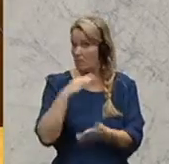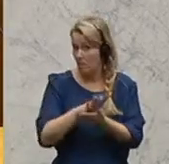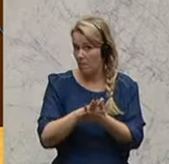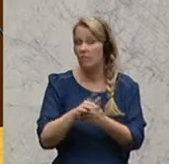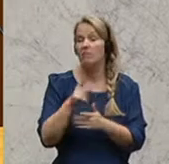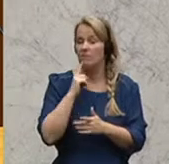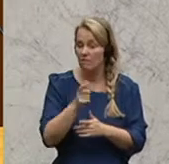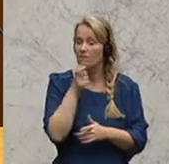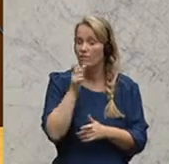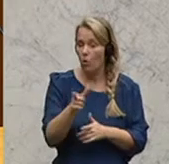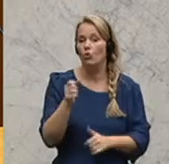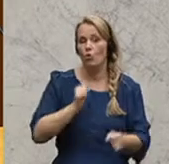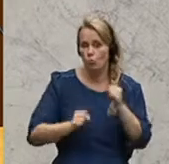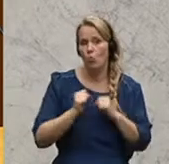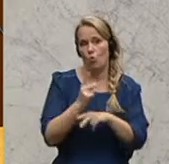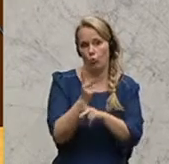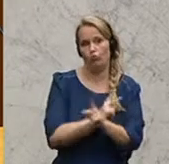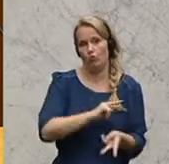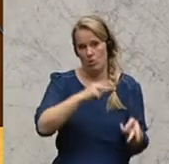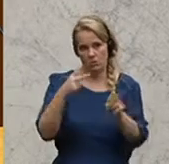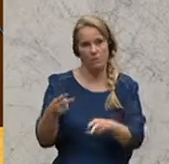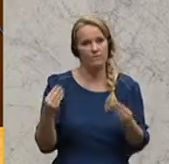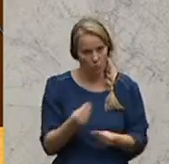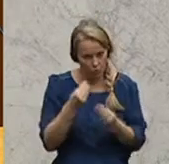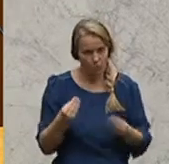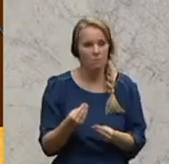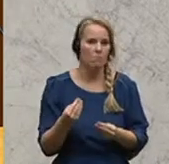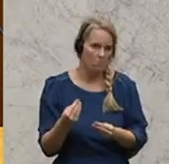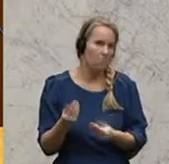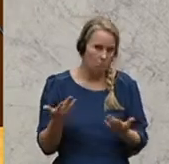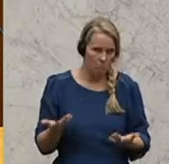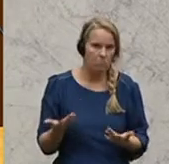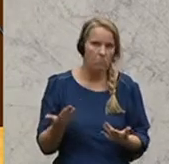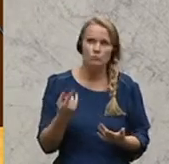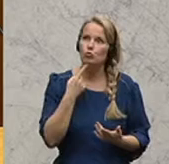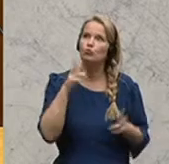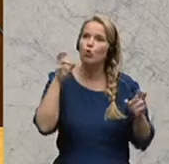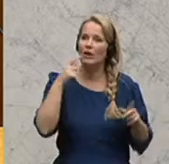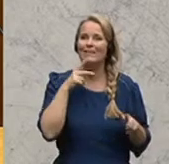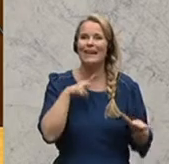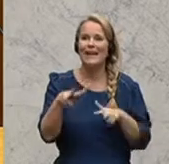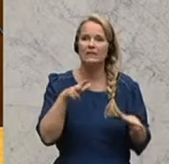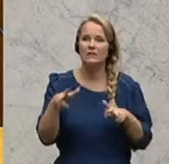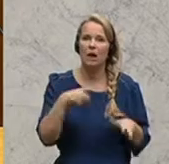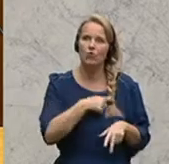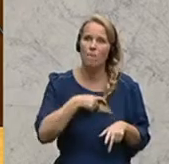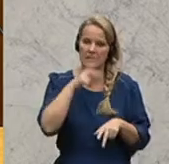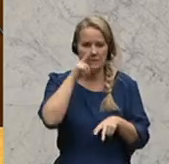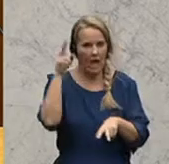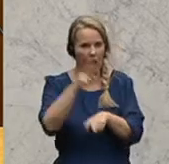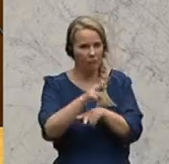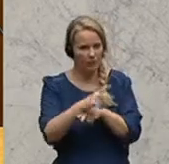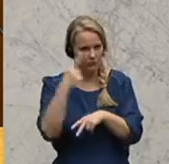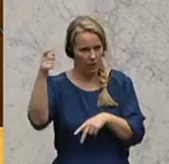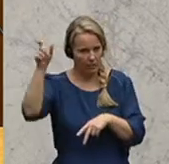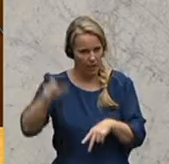Notverstaatlichung, weil es um, also der sogenannte Regierungskommissär oder Aufsichtskommissar